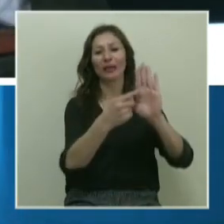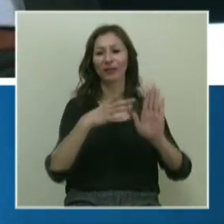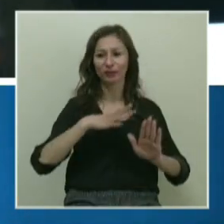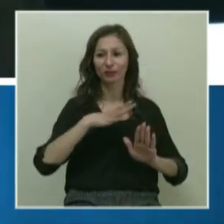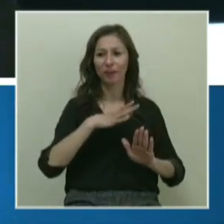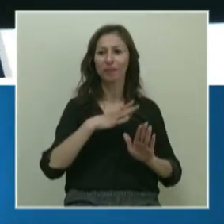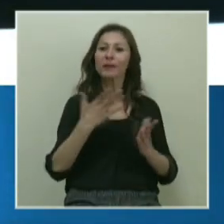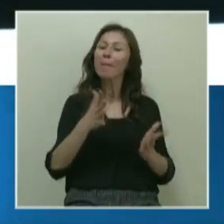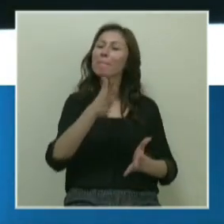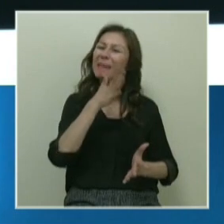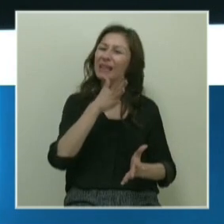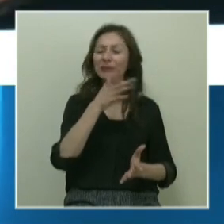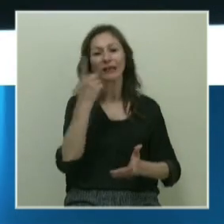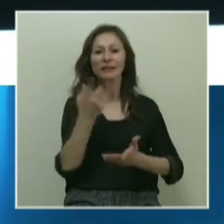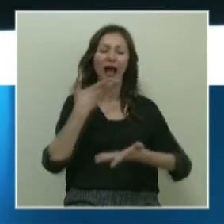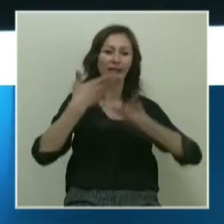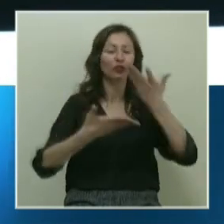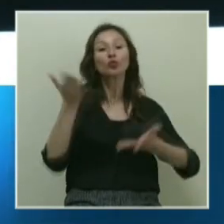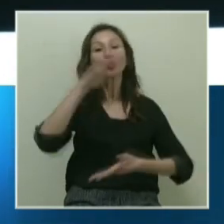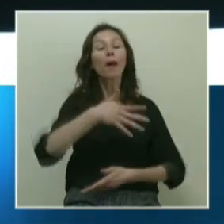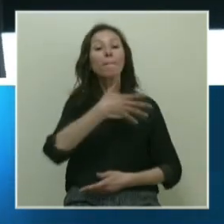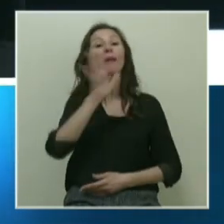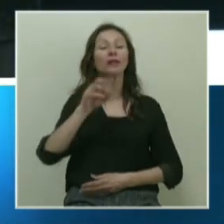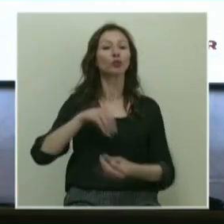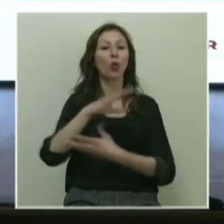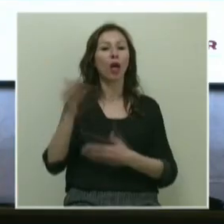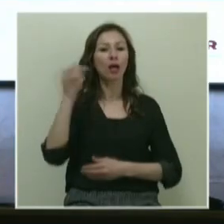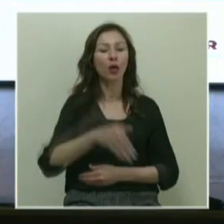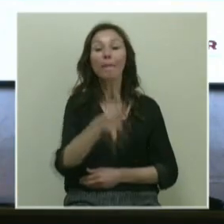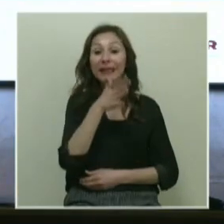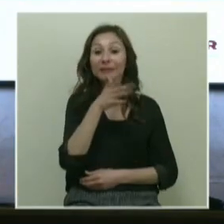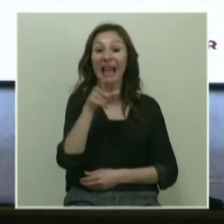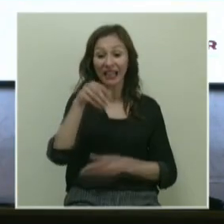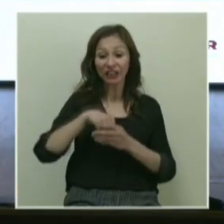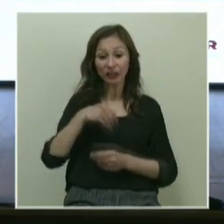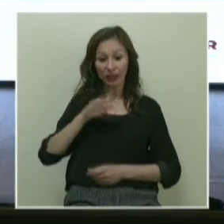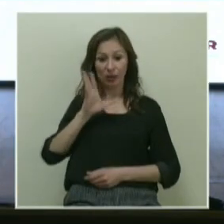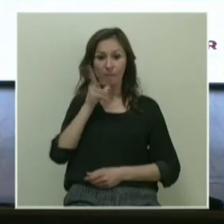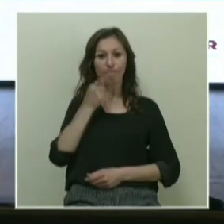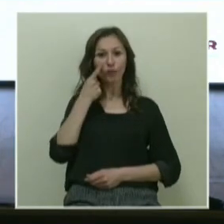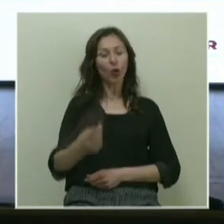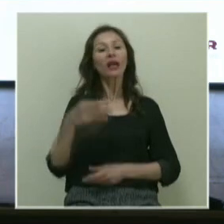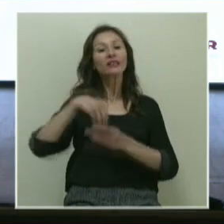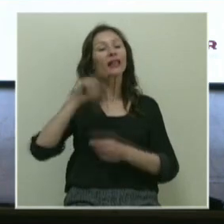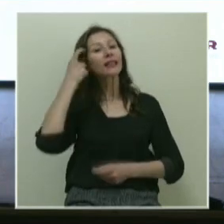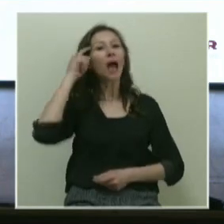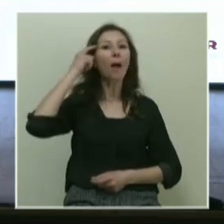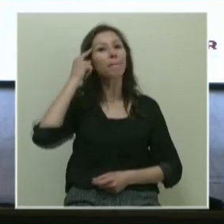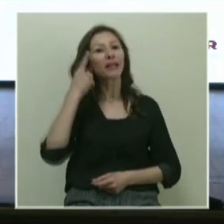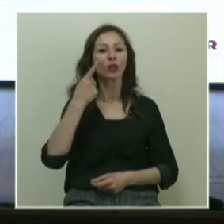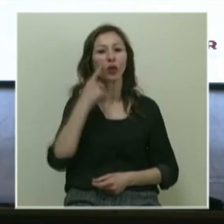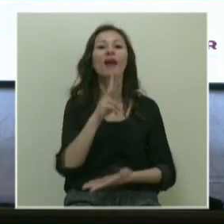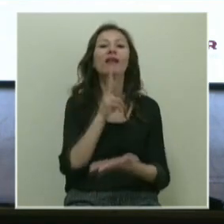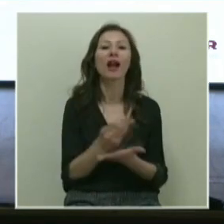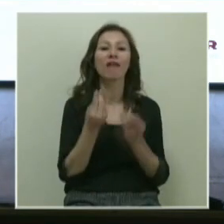Size bir takım bilimsel şeyler anlatıyoruz. Sonra bilmediğiniz bir olay geliyor. Bilimsel bilginizin üzerinden ona ilişkin bir tahmin yürütüp karar